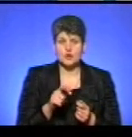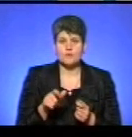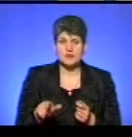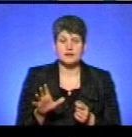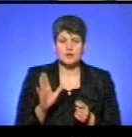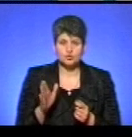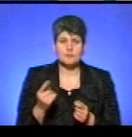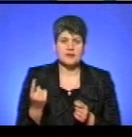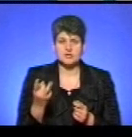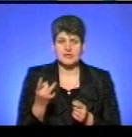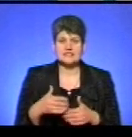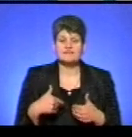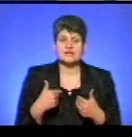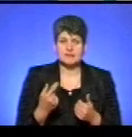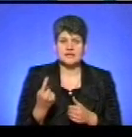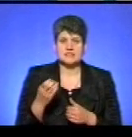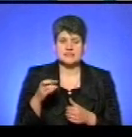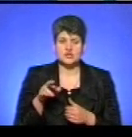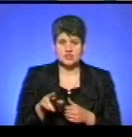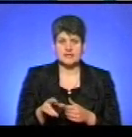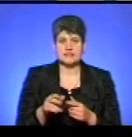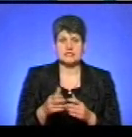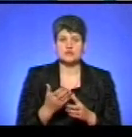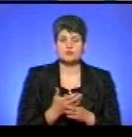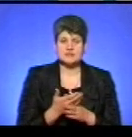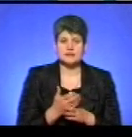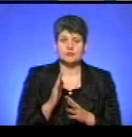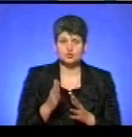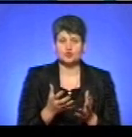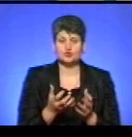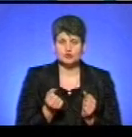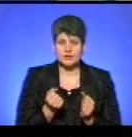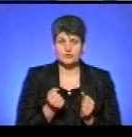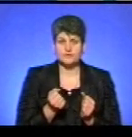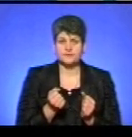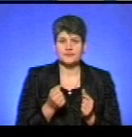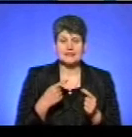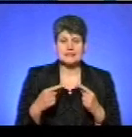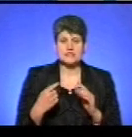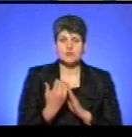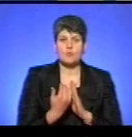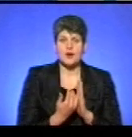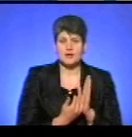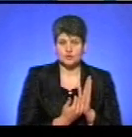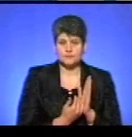які будуть вперше звертатися з 1 січня за субсидії, будуть отримувати за іншим порядком